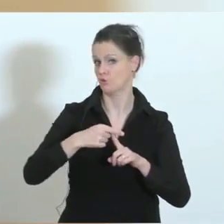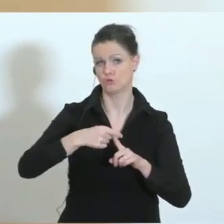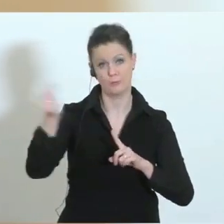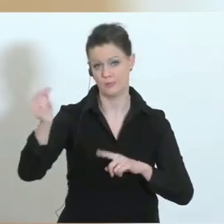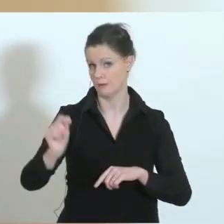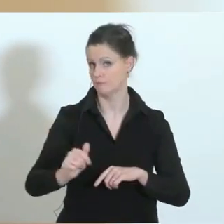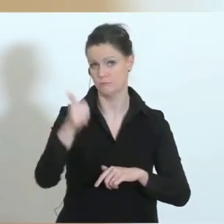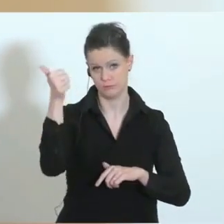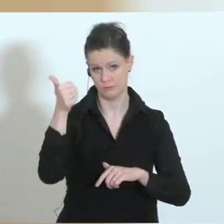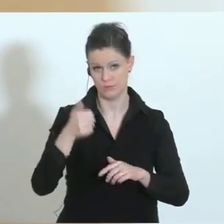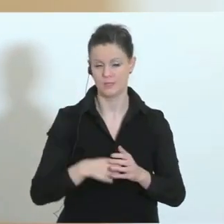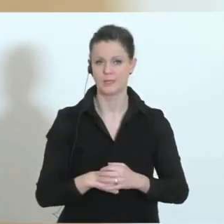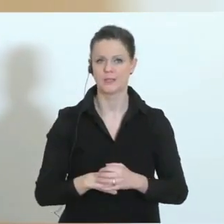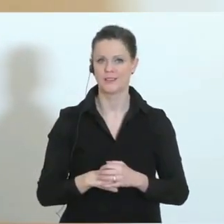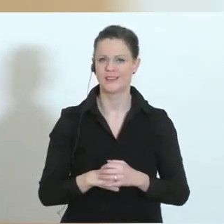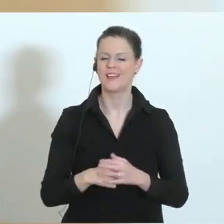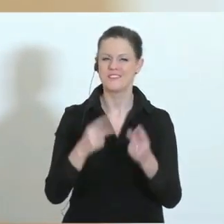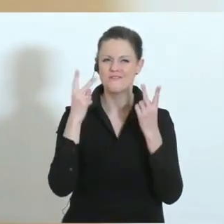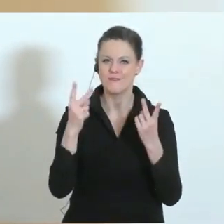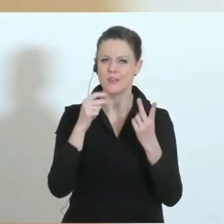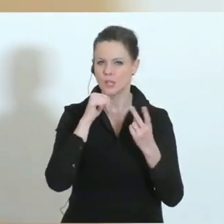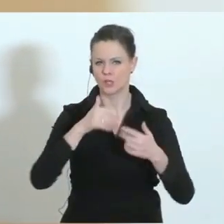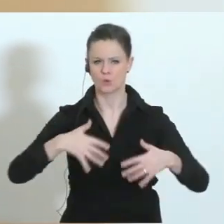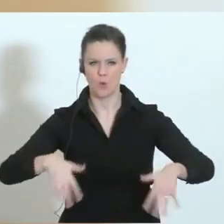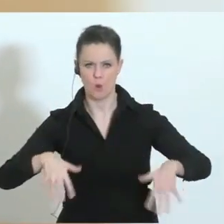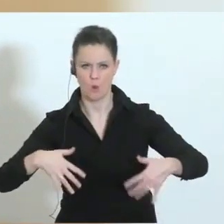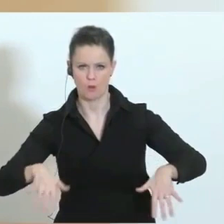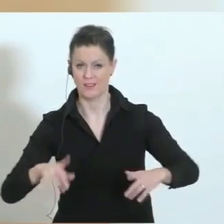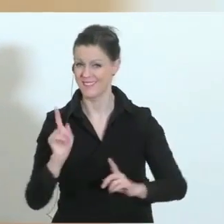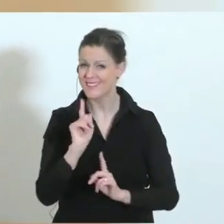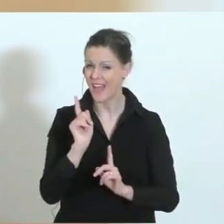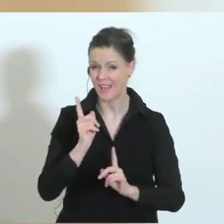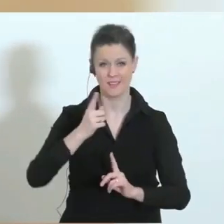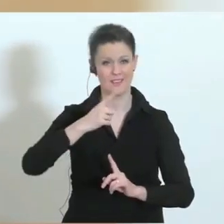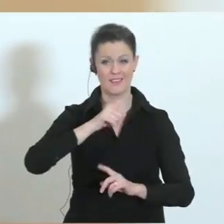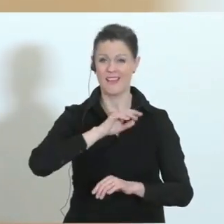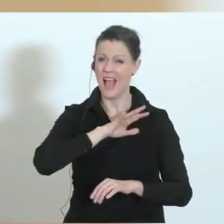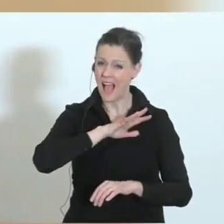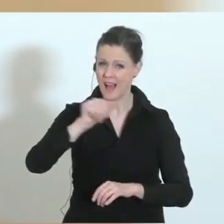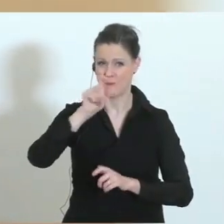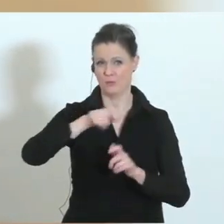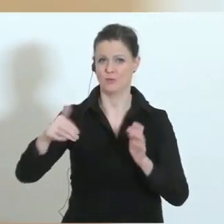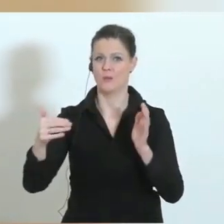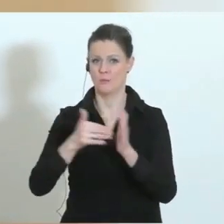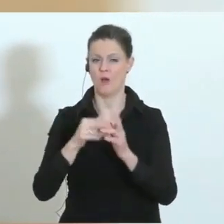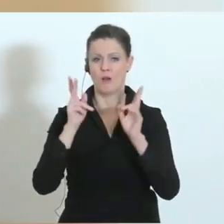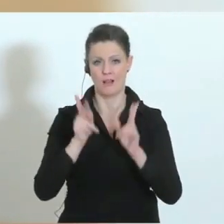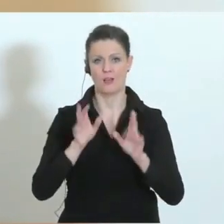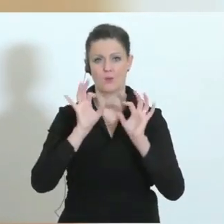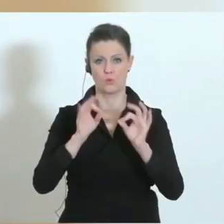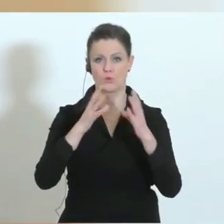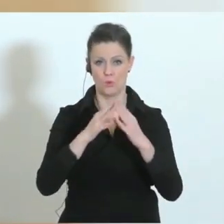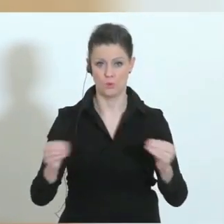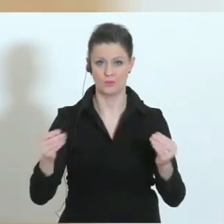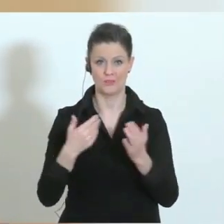Entscheidend wird sein, dass da nicht nachgelassen wird. Derzeit ist wirklich jeder einzelne Teil der Lösung. Und von jedem Einzelnen ist